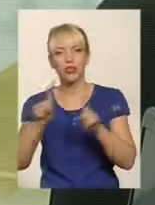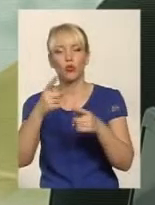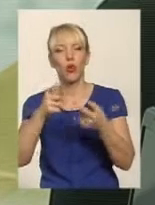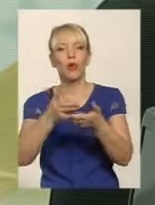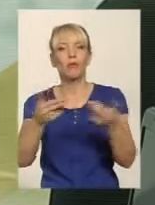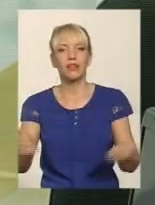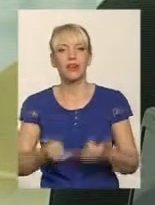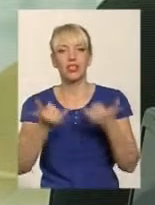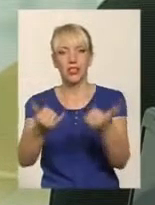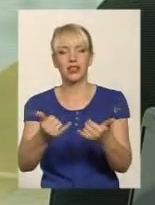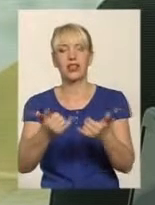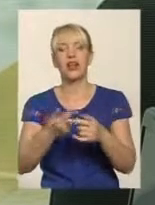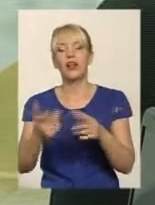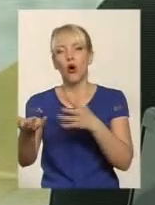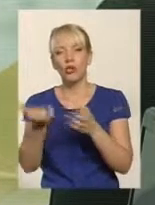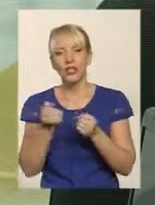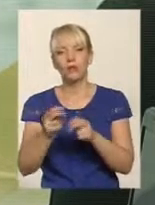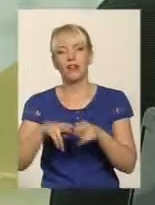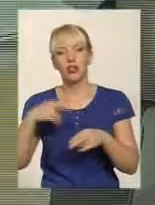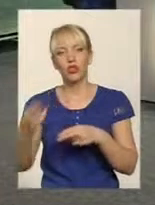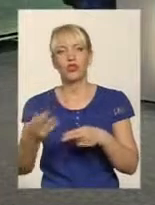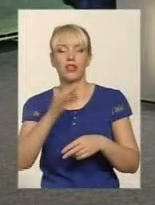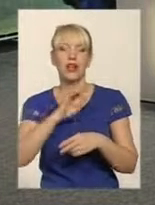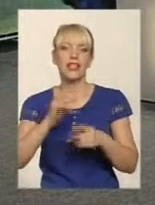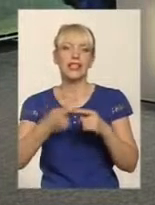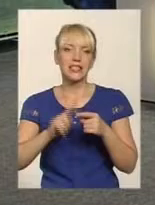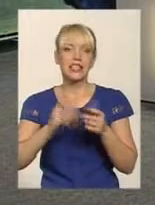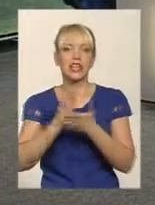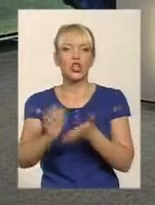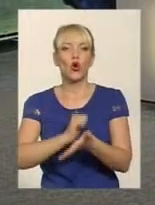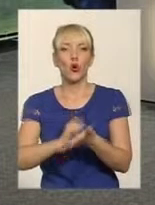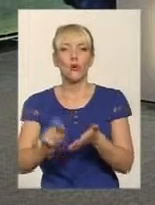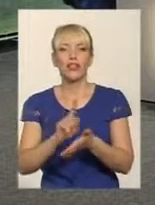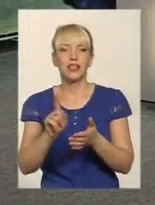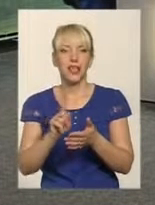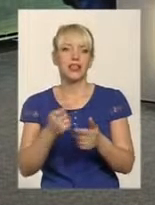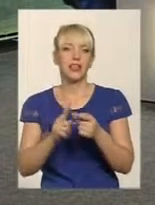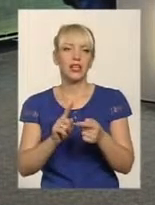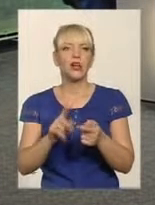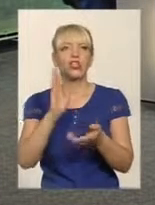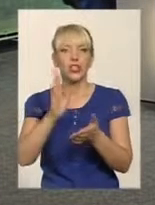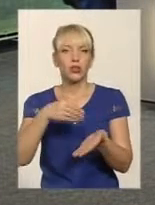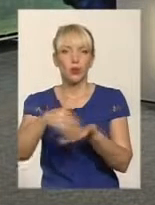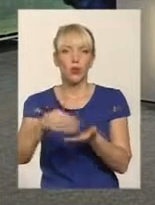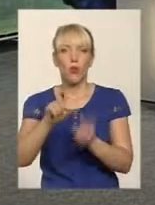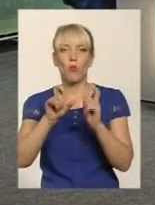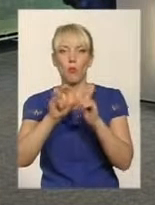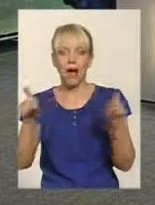для отримання відшкодування, цільового використання, є документ, який підтверджує отримання котла, до прикладу, в магазині.